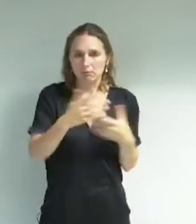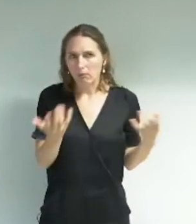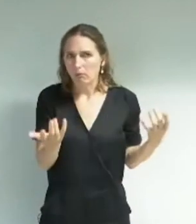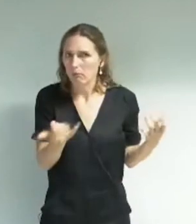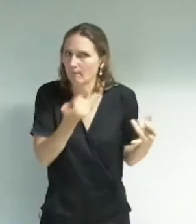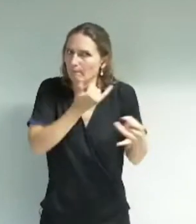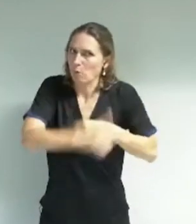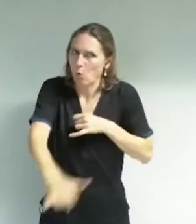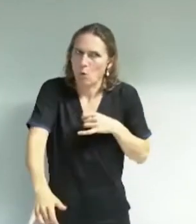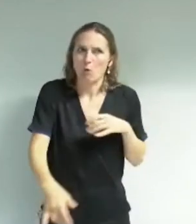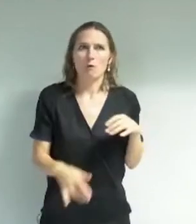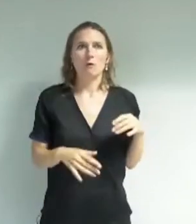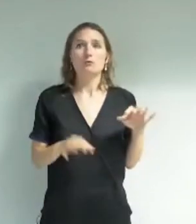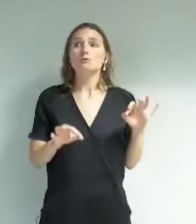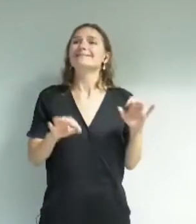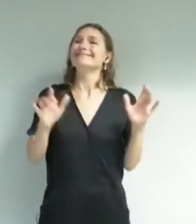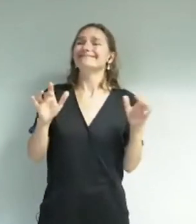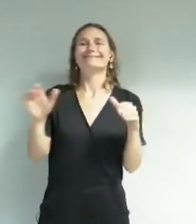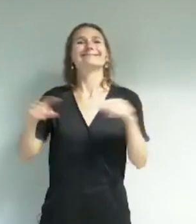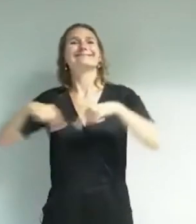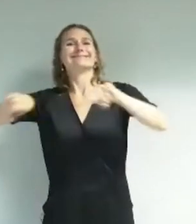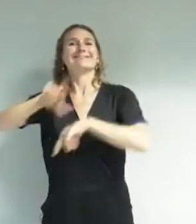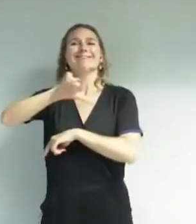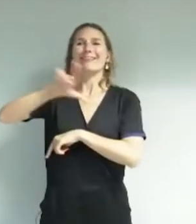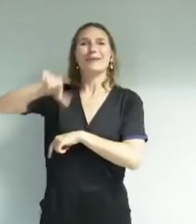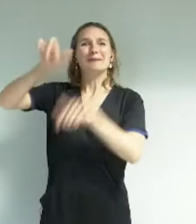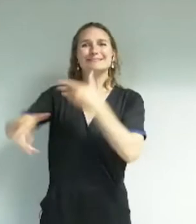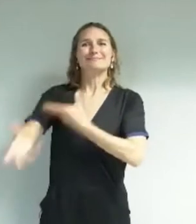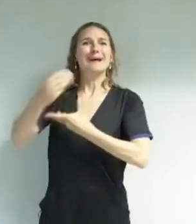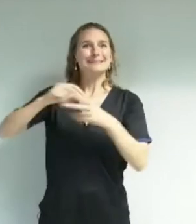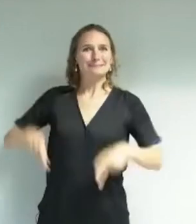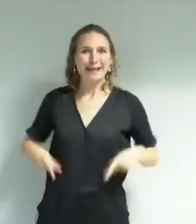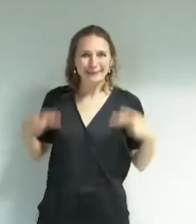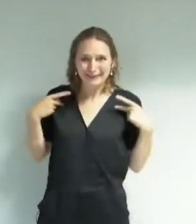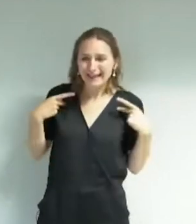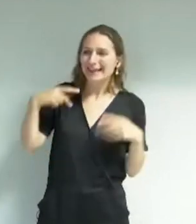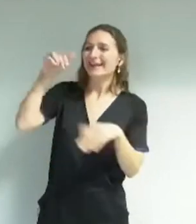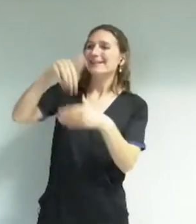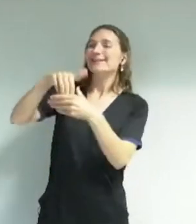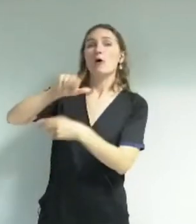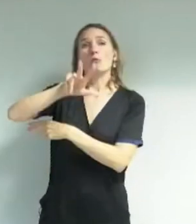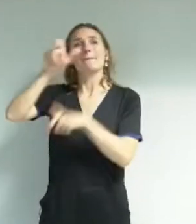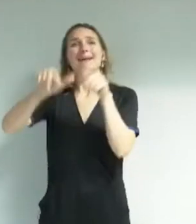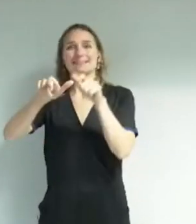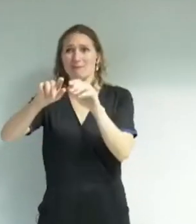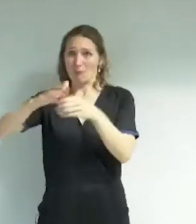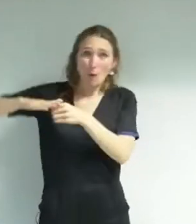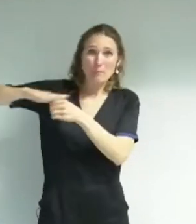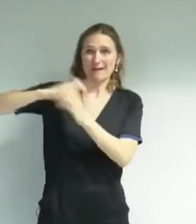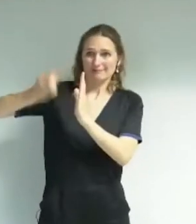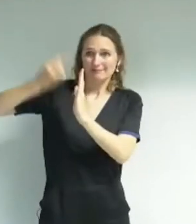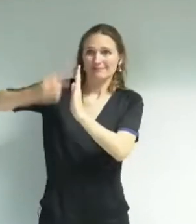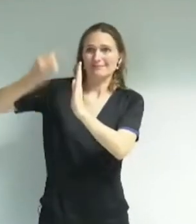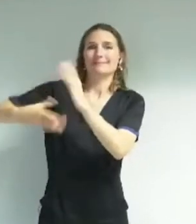Il faut bien rappeler qu'il 22 personnes qui ont participé à vos ateliers. Trois d'entre eux ont participé à l'intégralité des quatre